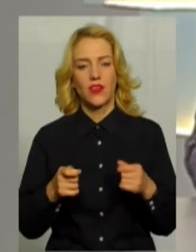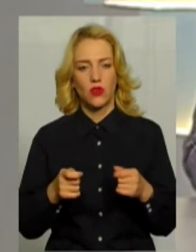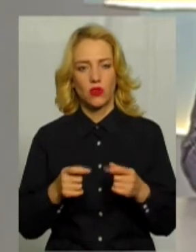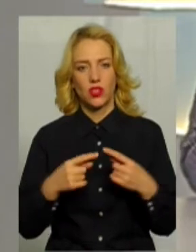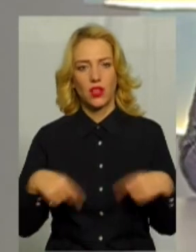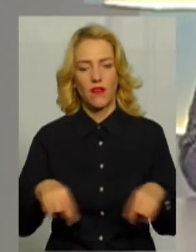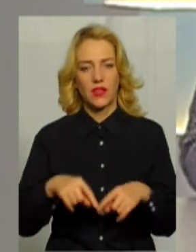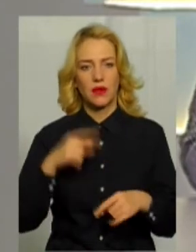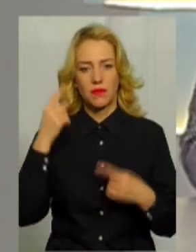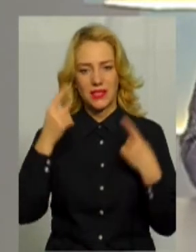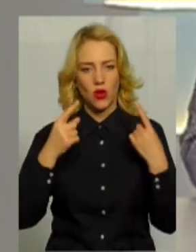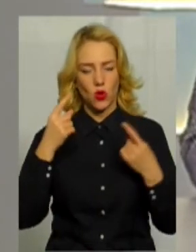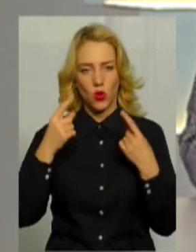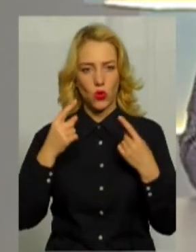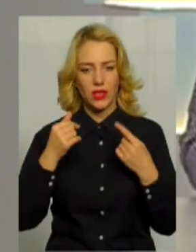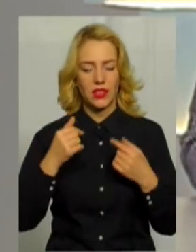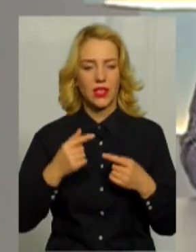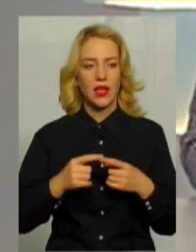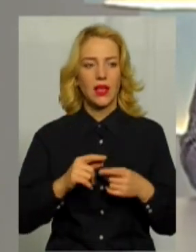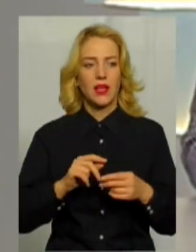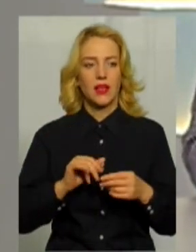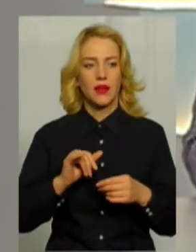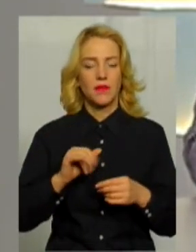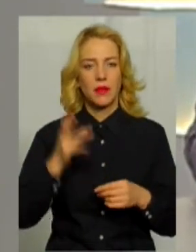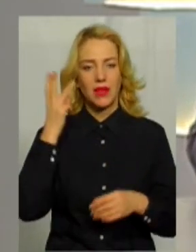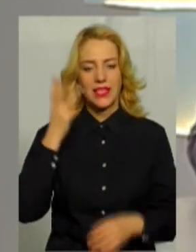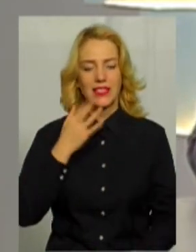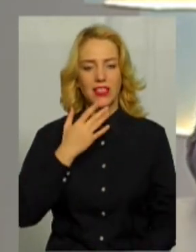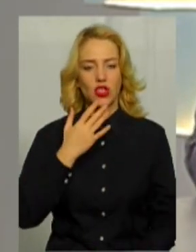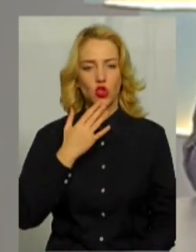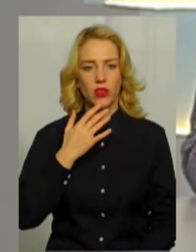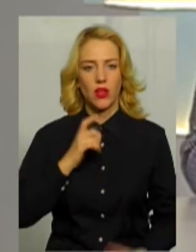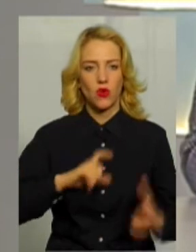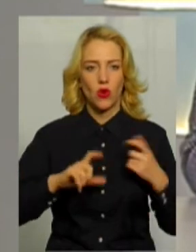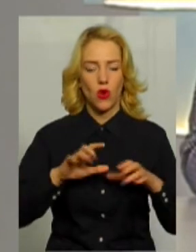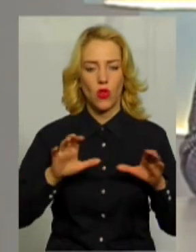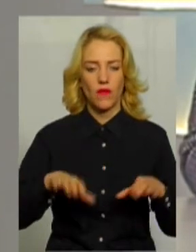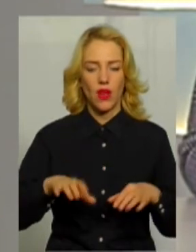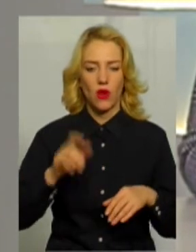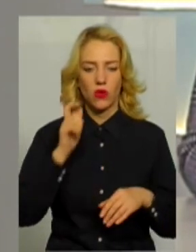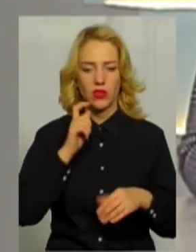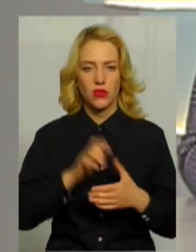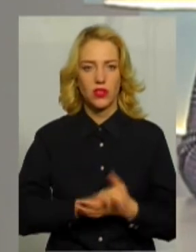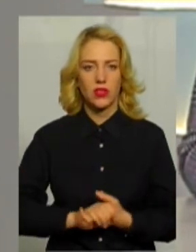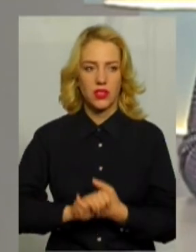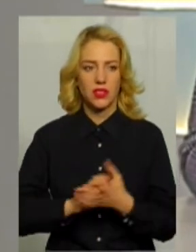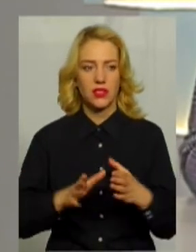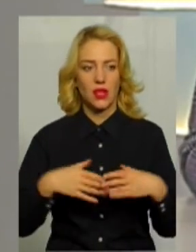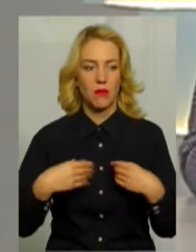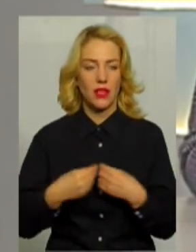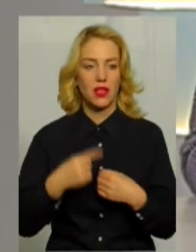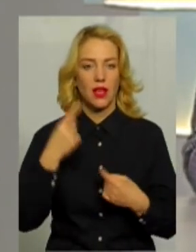педагогіки Хмельницького національного університету, до того ж він ще й голова Української асоціації сімейних